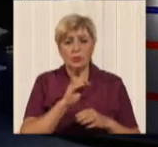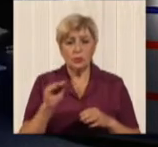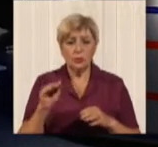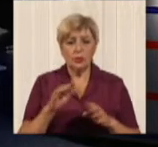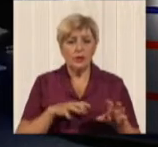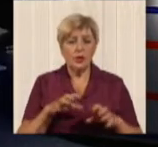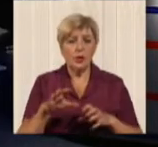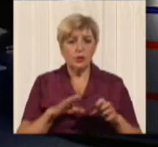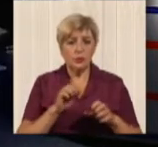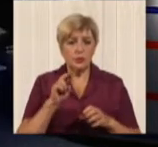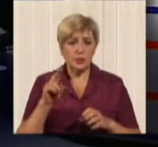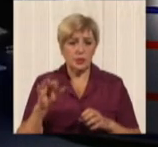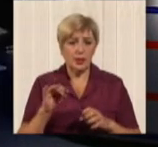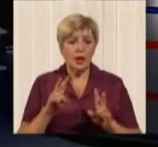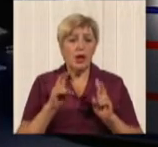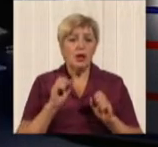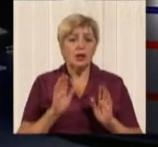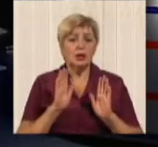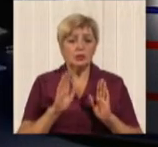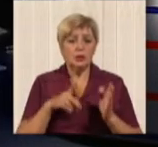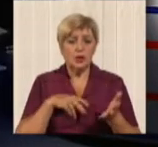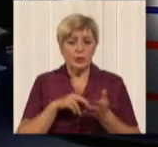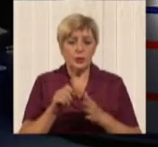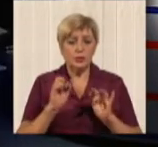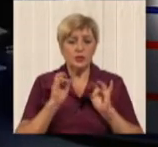вона